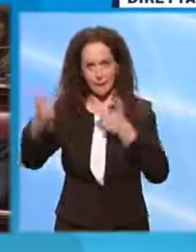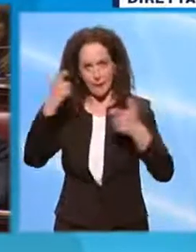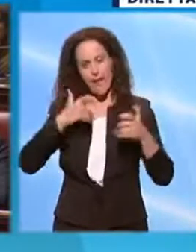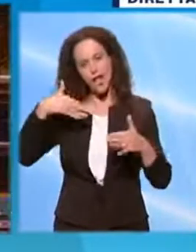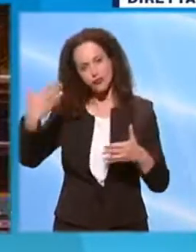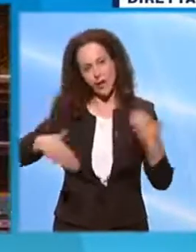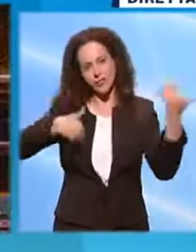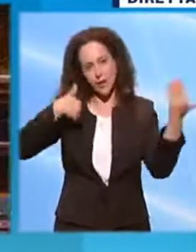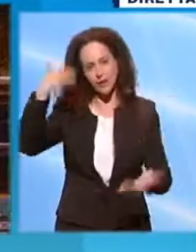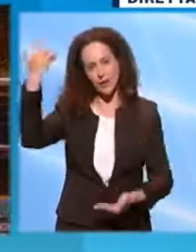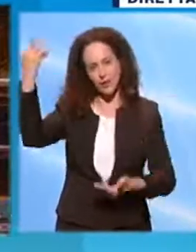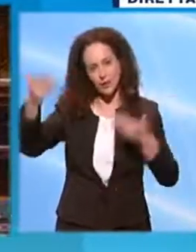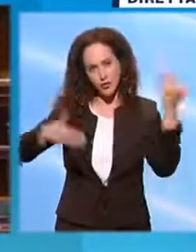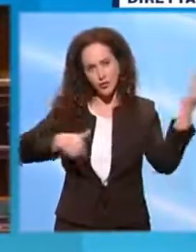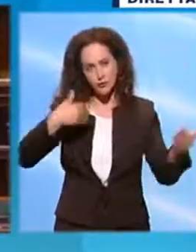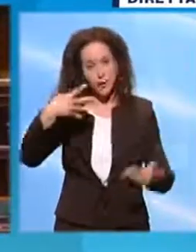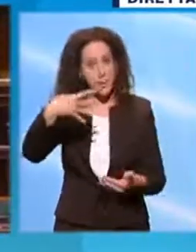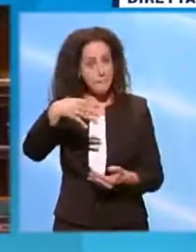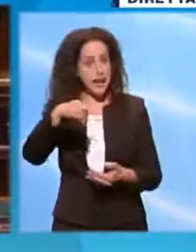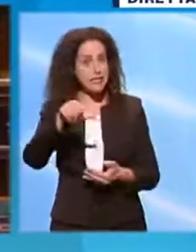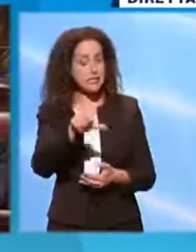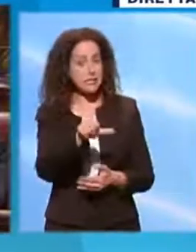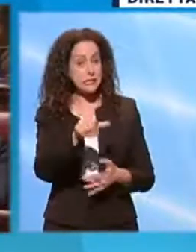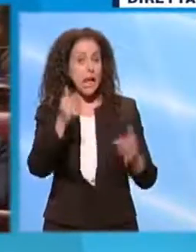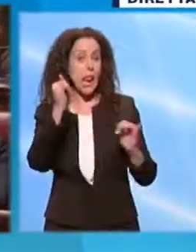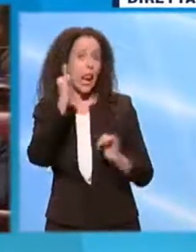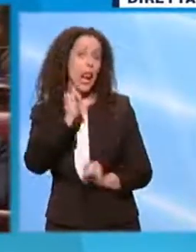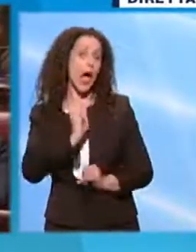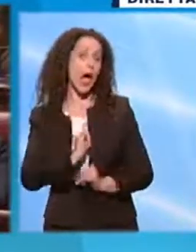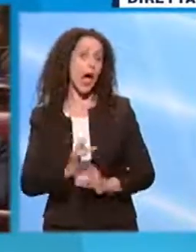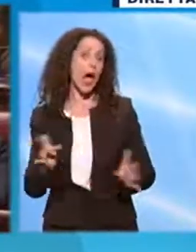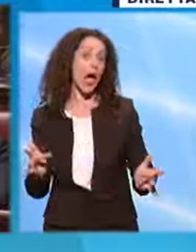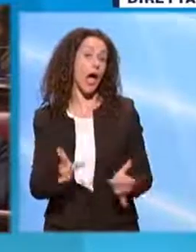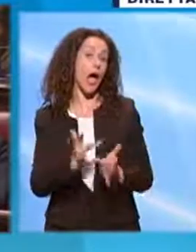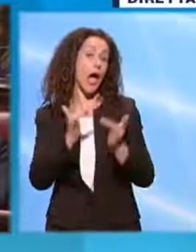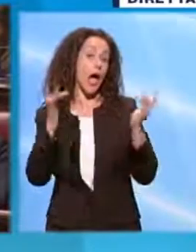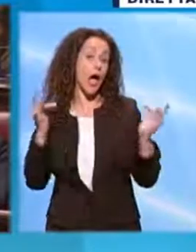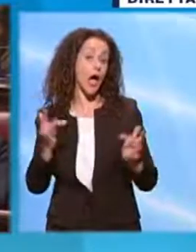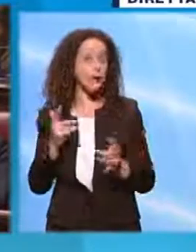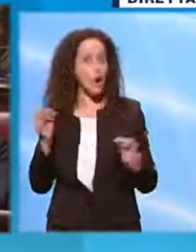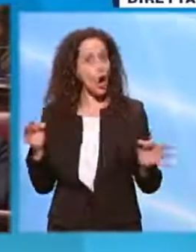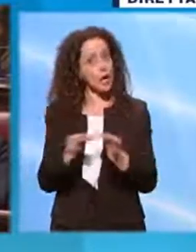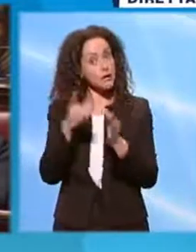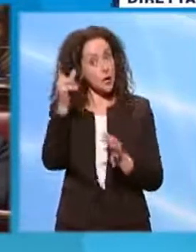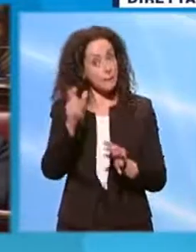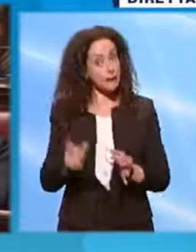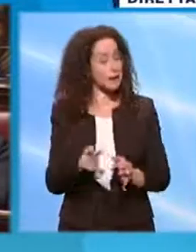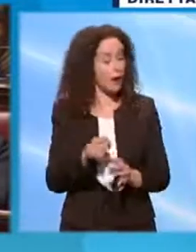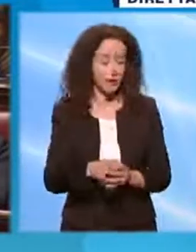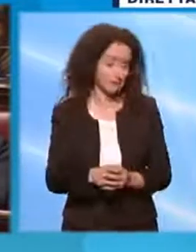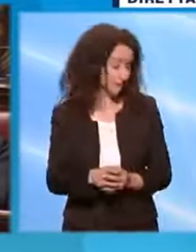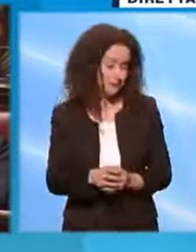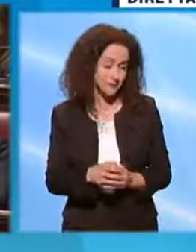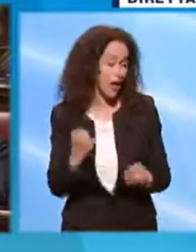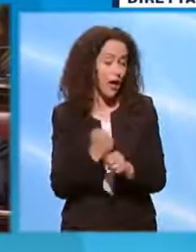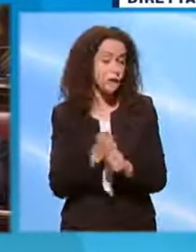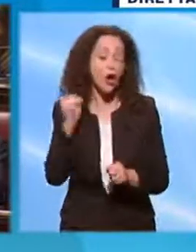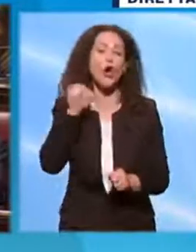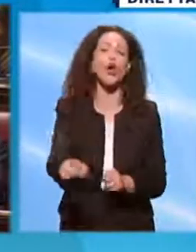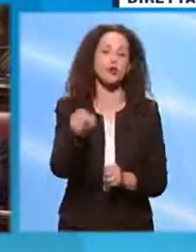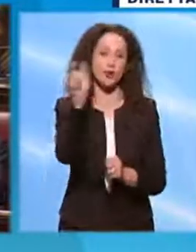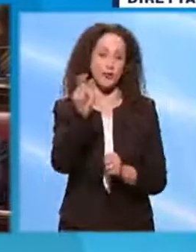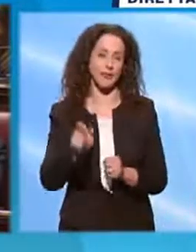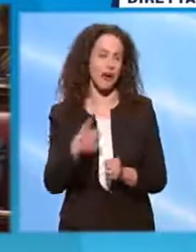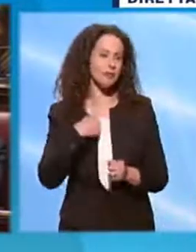Allora vedete, chi dice che il MES light è una grande occasione per l'Italia? Lavora contro l'Italia. E noi con chiarezza vogliamo dire di no.